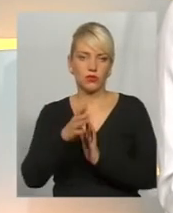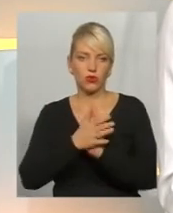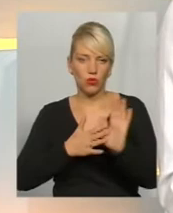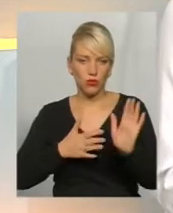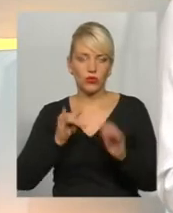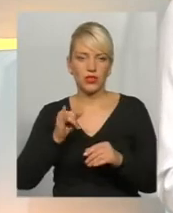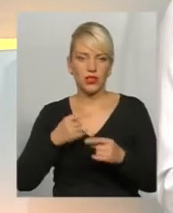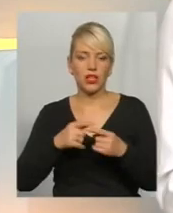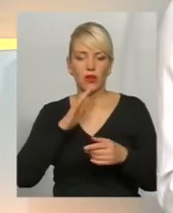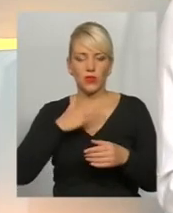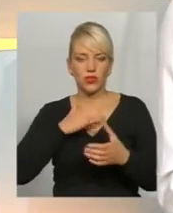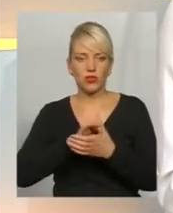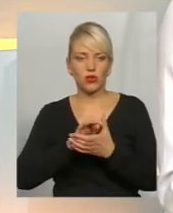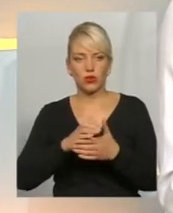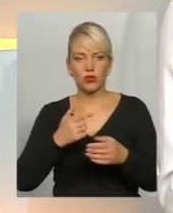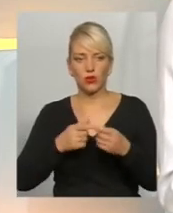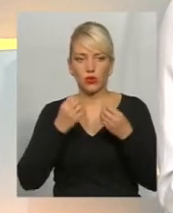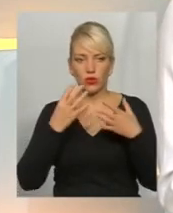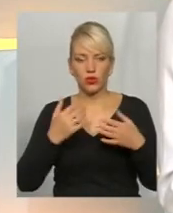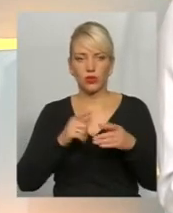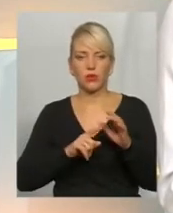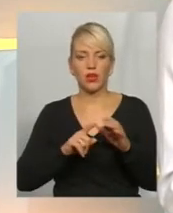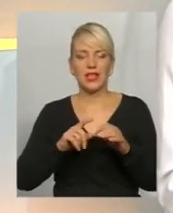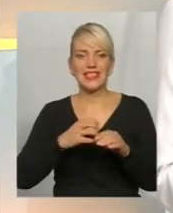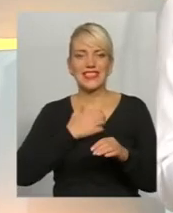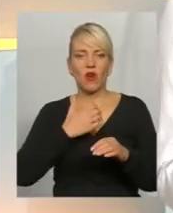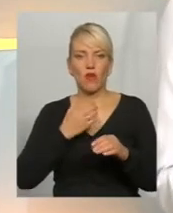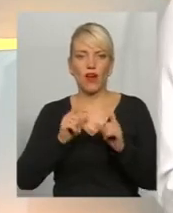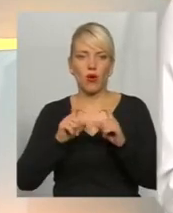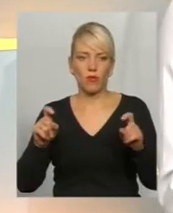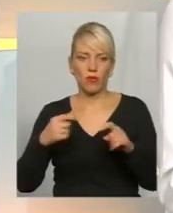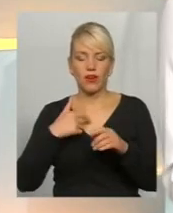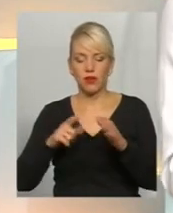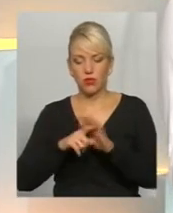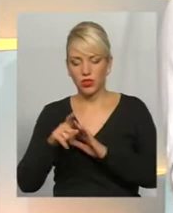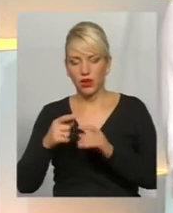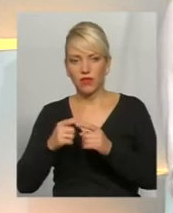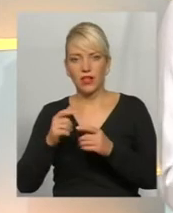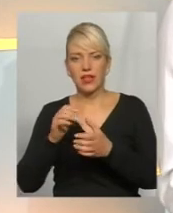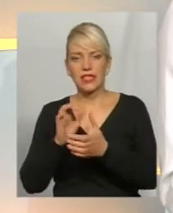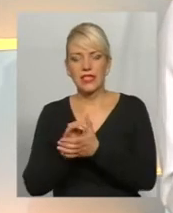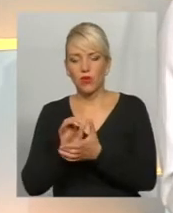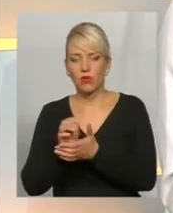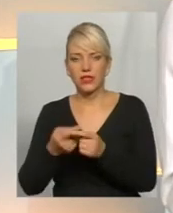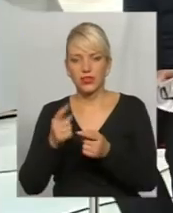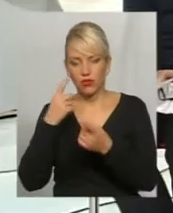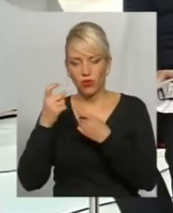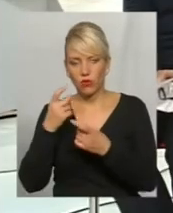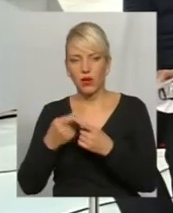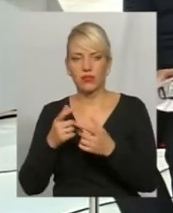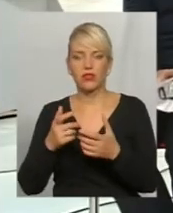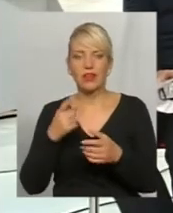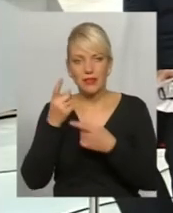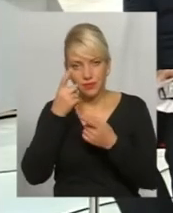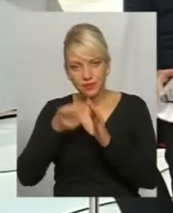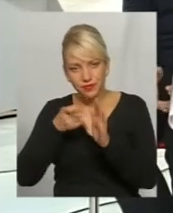Потім мені знайомий хорошо розповів про страхи компанії. Це питання я більше вивчав. І тому сьогодні я знаю більше інформації. І